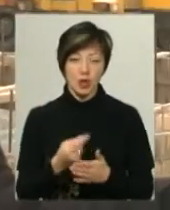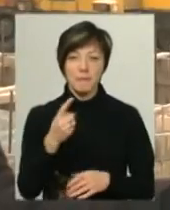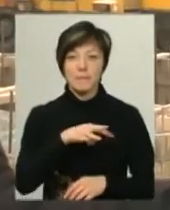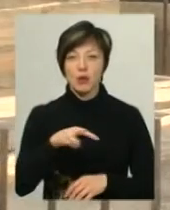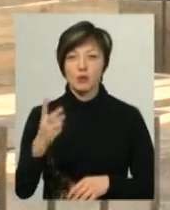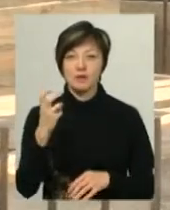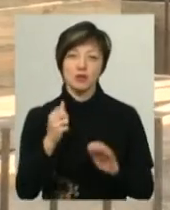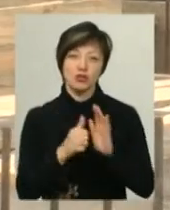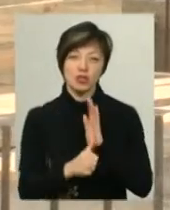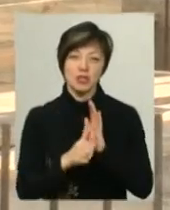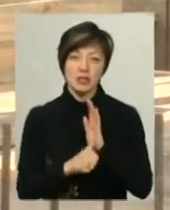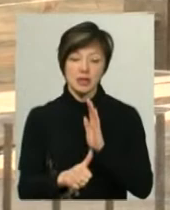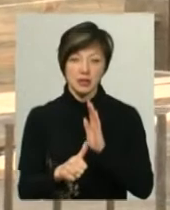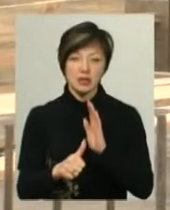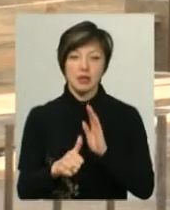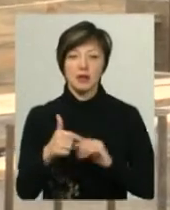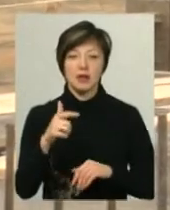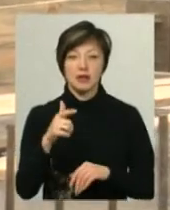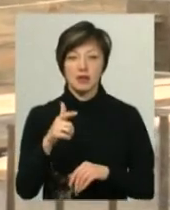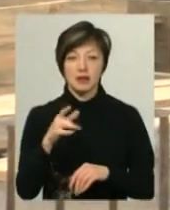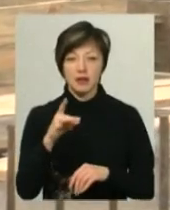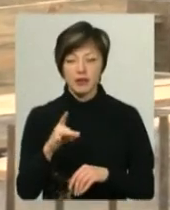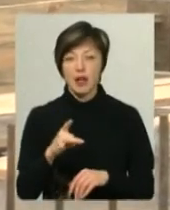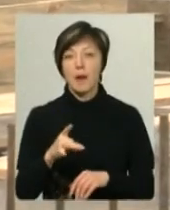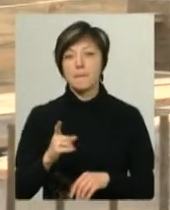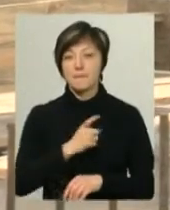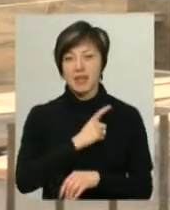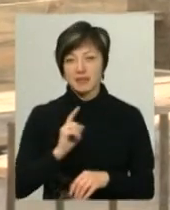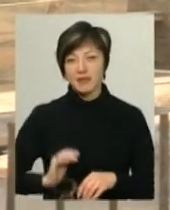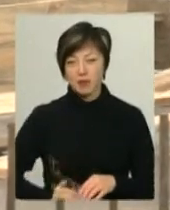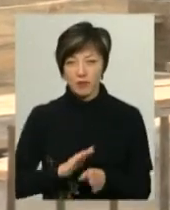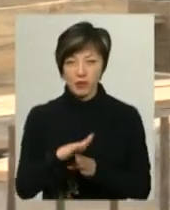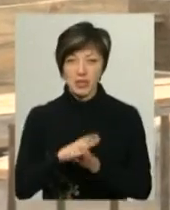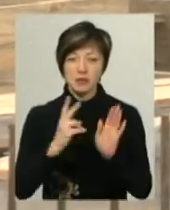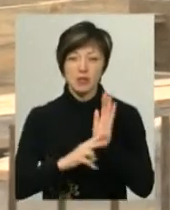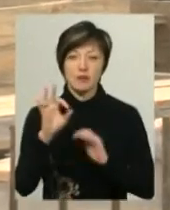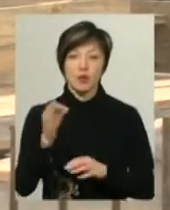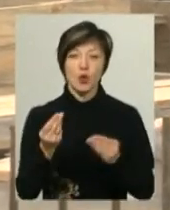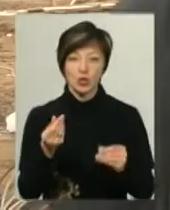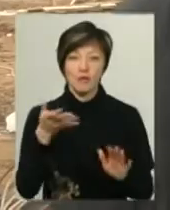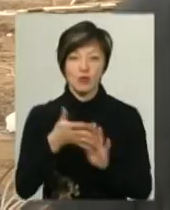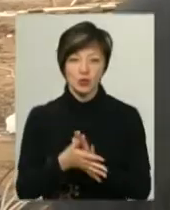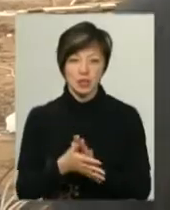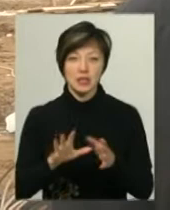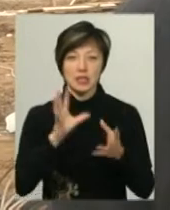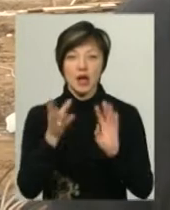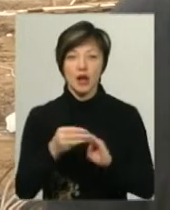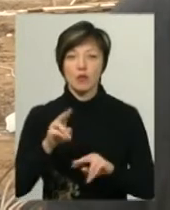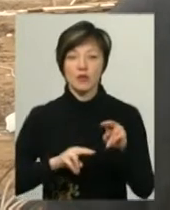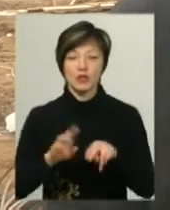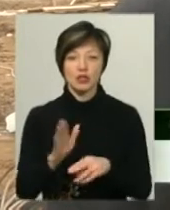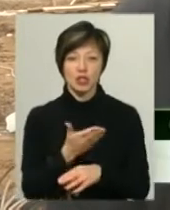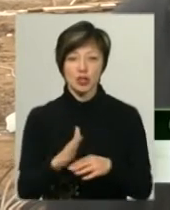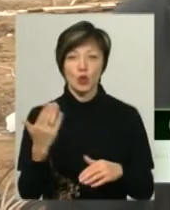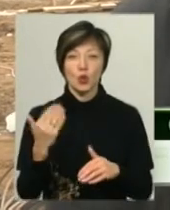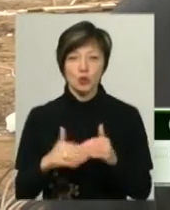269 тис. Майстер підприємства-підрядника Шепетівки Олександр Ємець каже, 70% грошей освоїли. Загальна будівельна частина